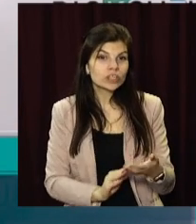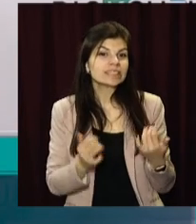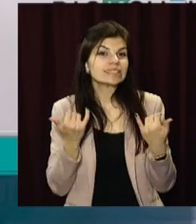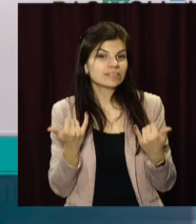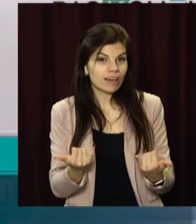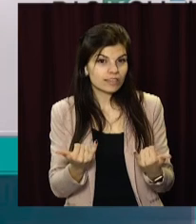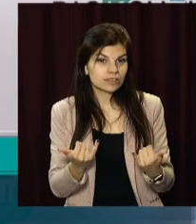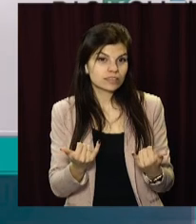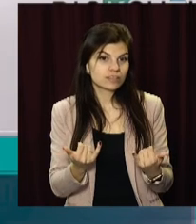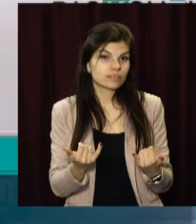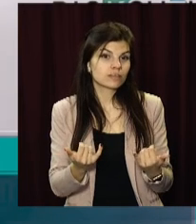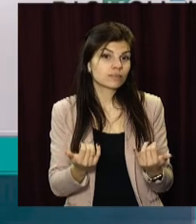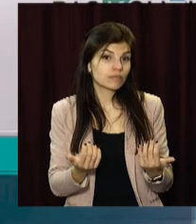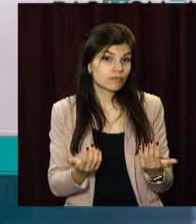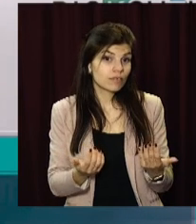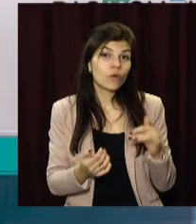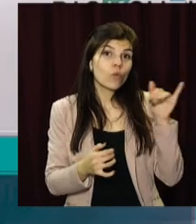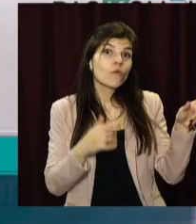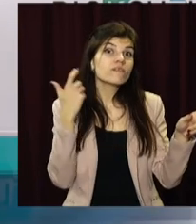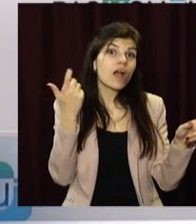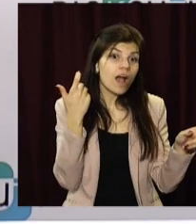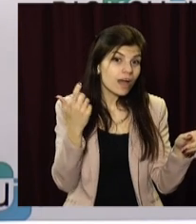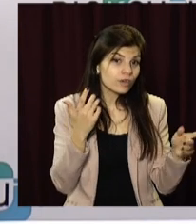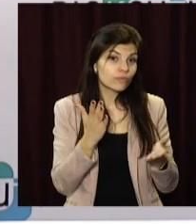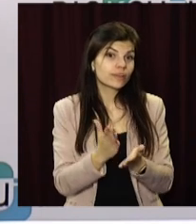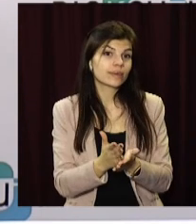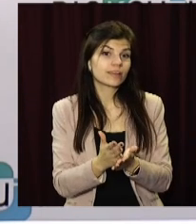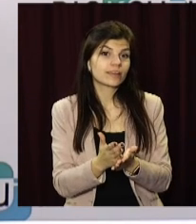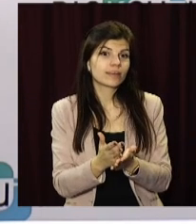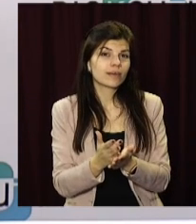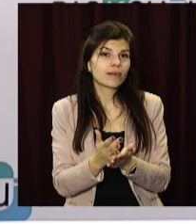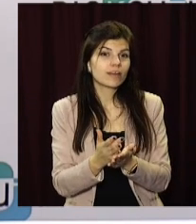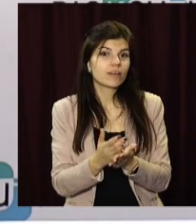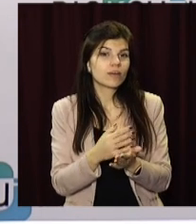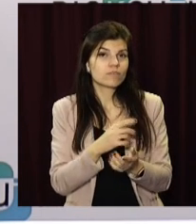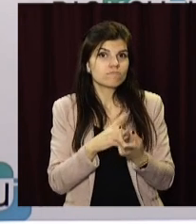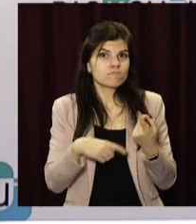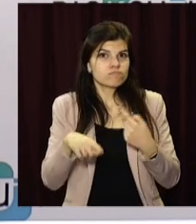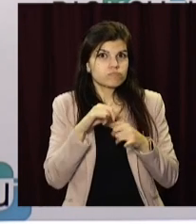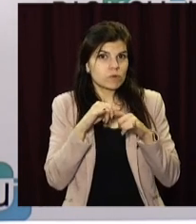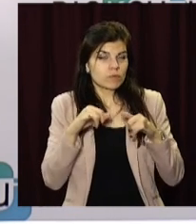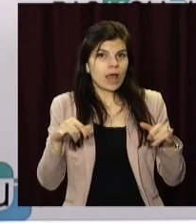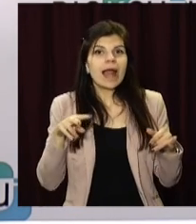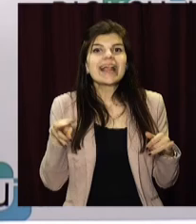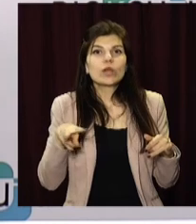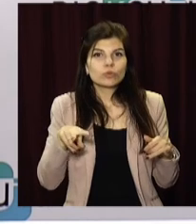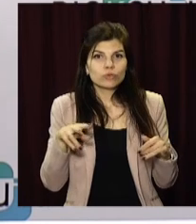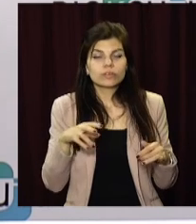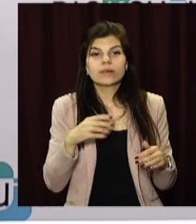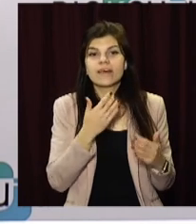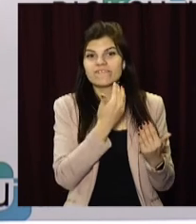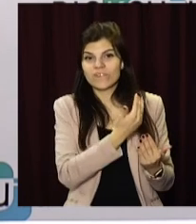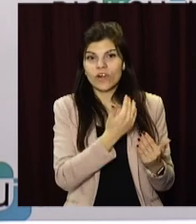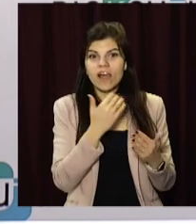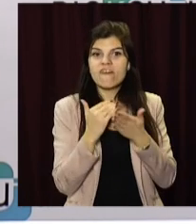Зараз у Харкові набирає обертів літературний слем. В них